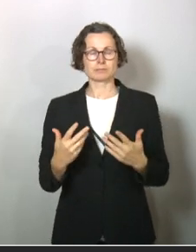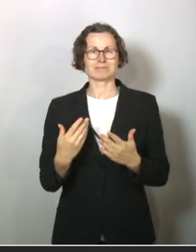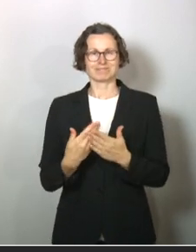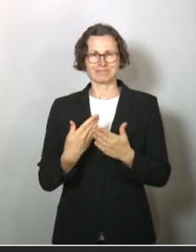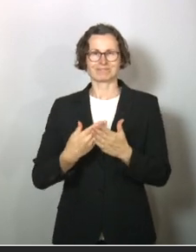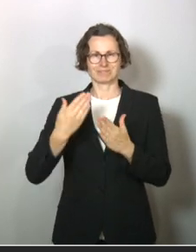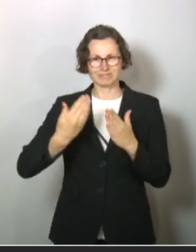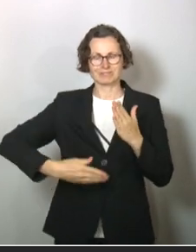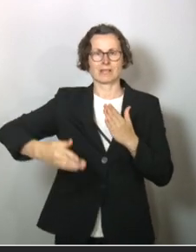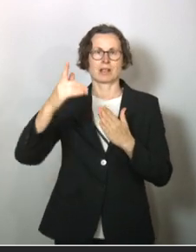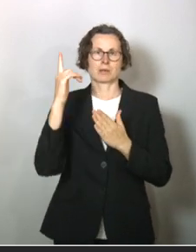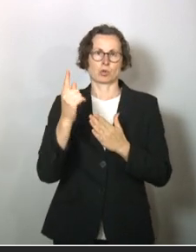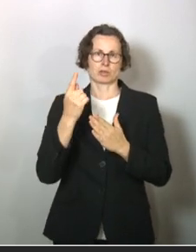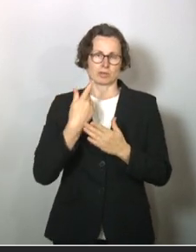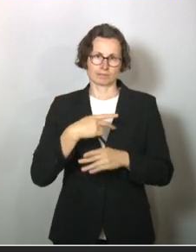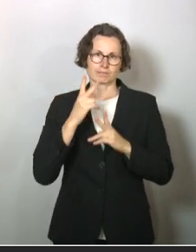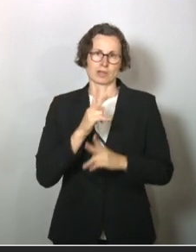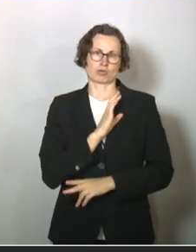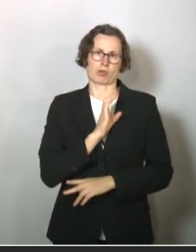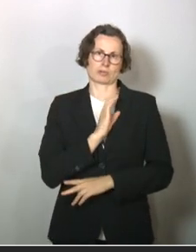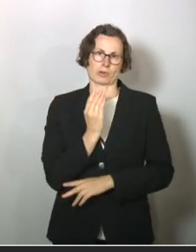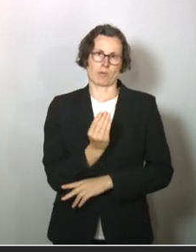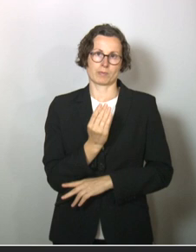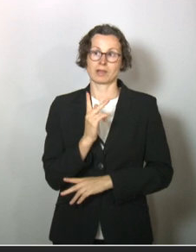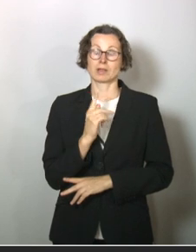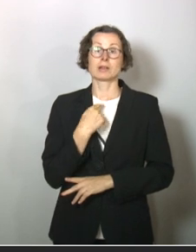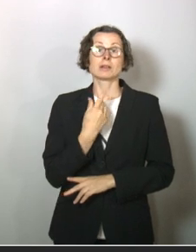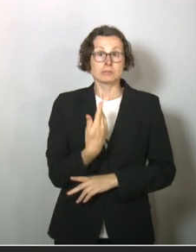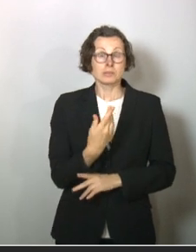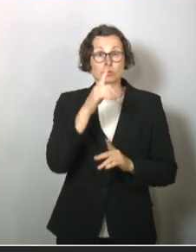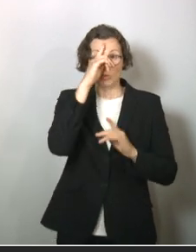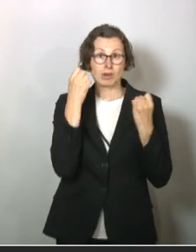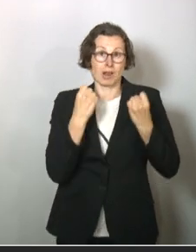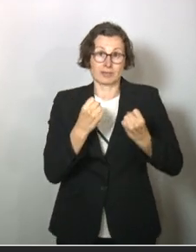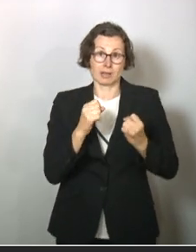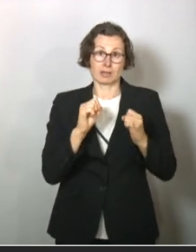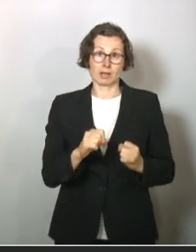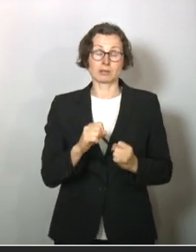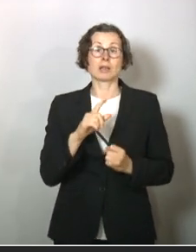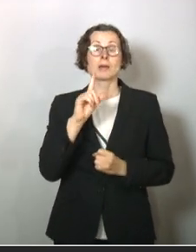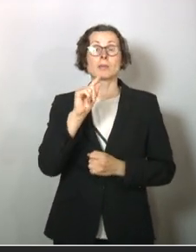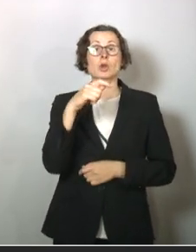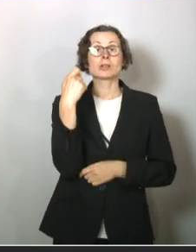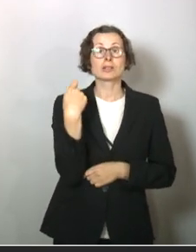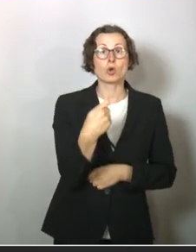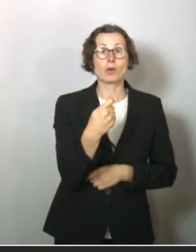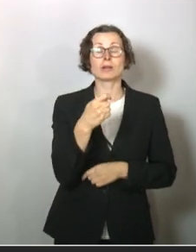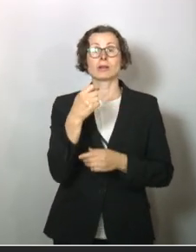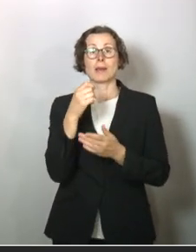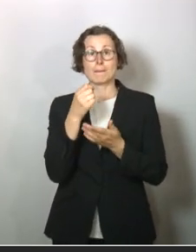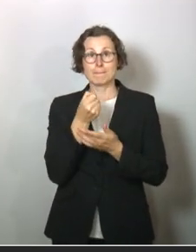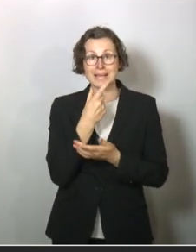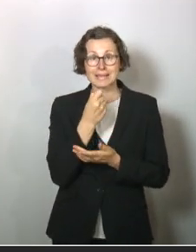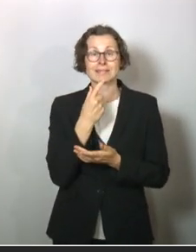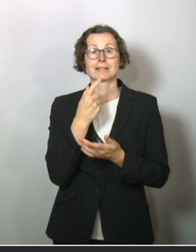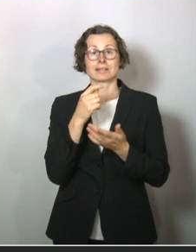die müssen die Möglichkeit haben, sich effektiv zu schützen. Und das können wir sicherstellen. zum Beispiel, dass wir teure medizinische